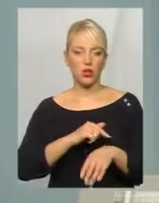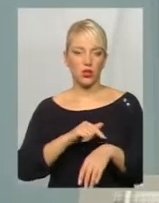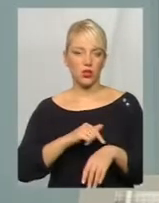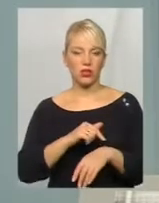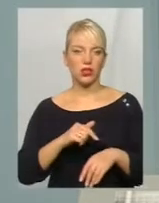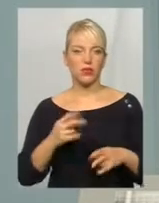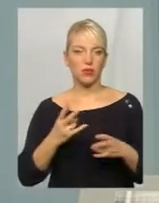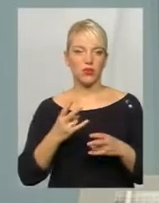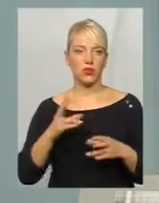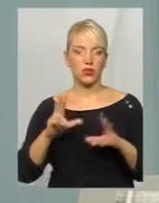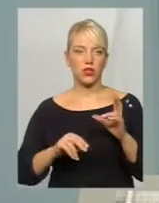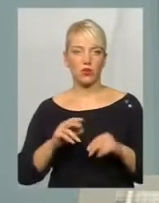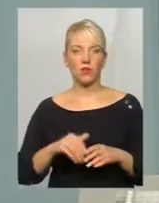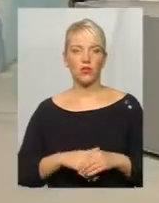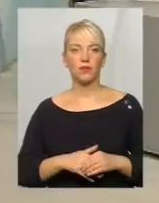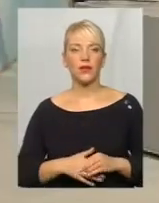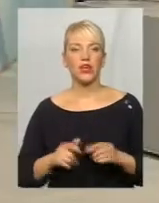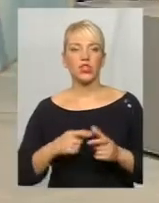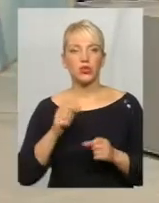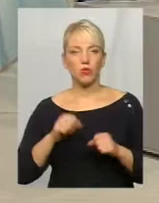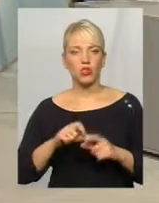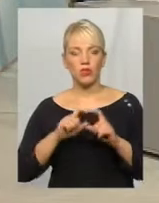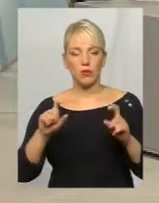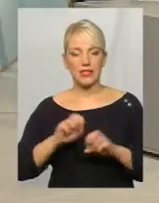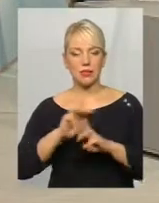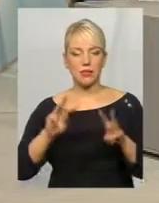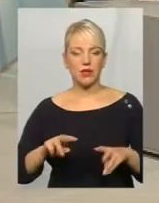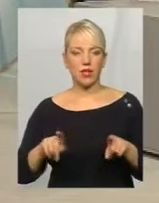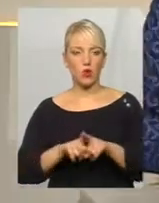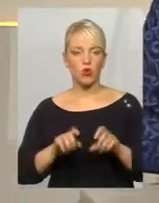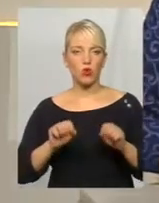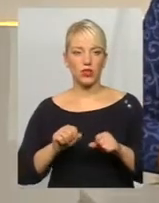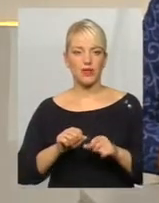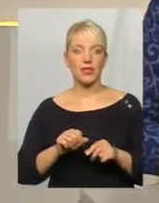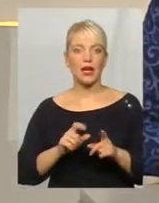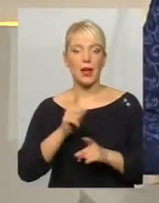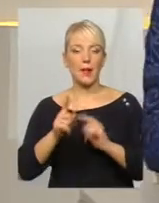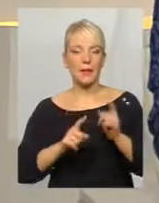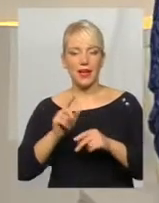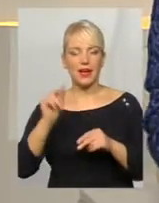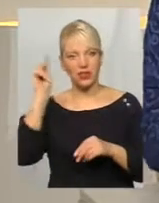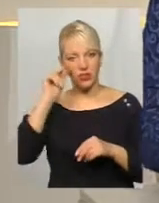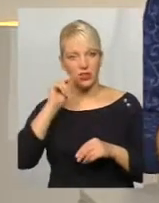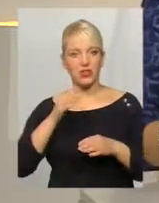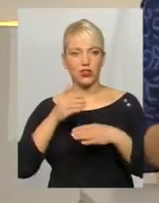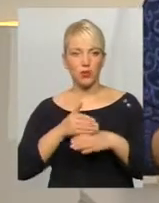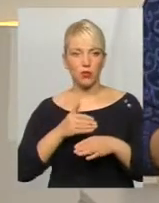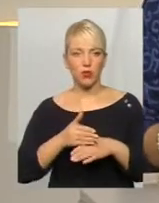на які години він може розраховувати. Чи може департамент забезпечити оцю можливість перенавчитися, перевчитися, допомогти,